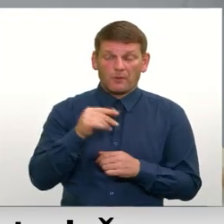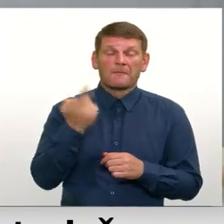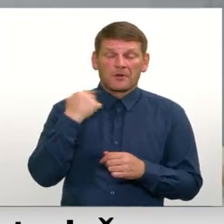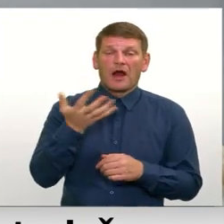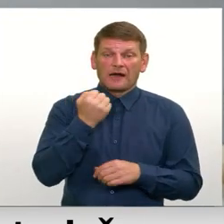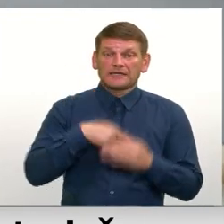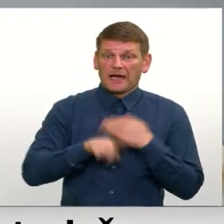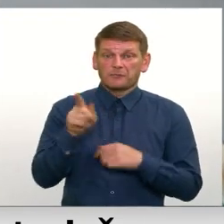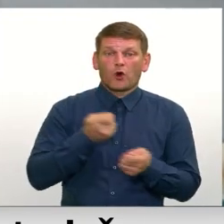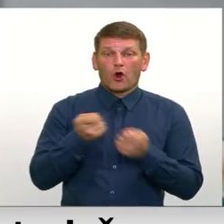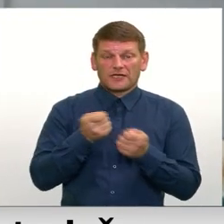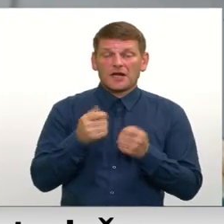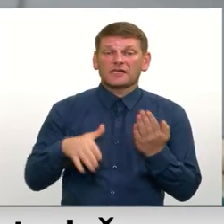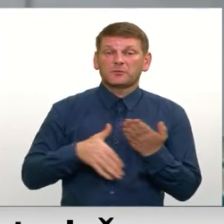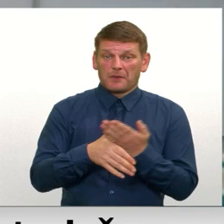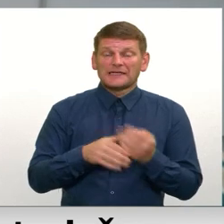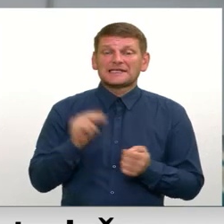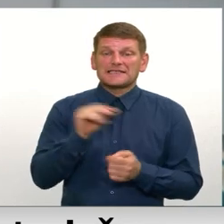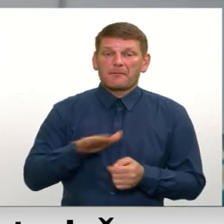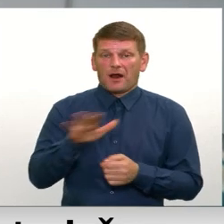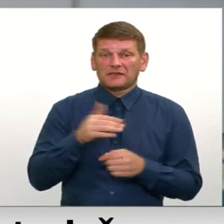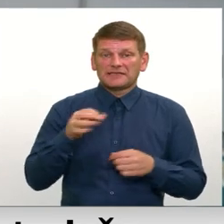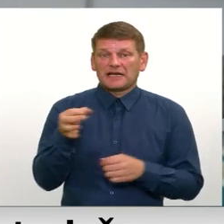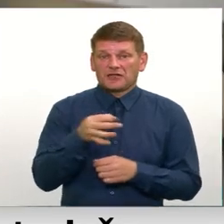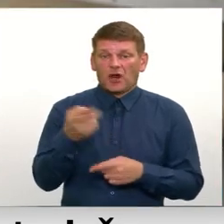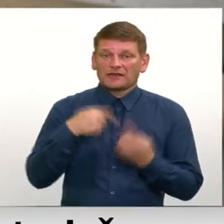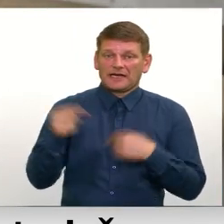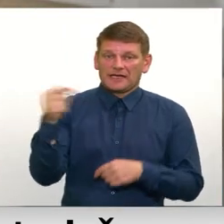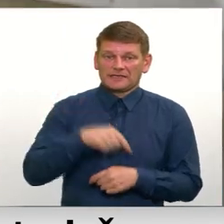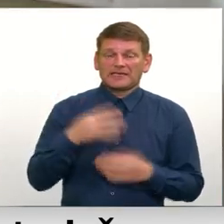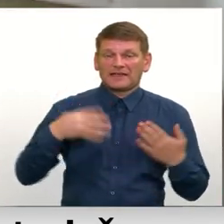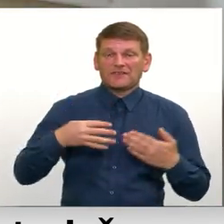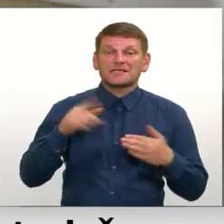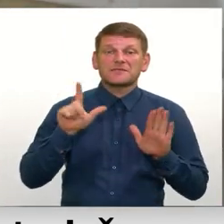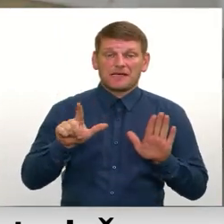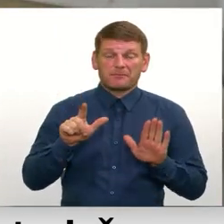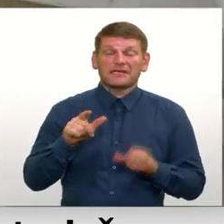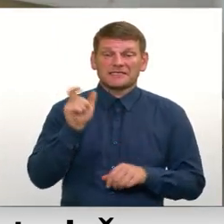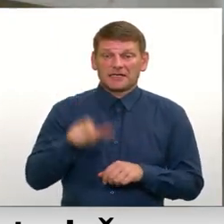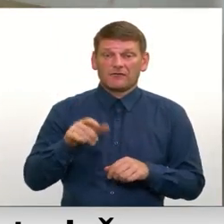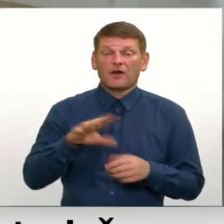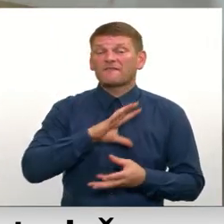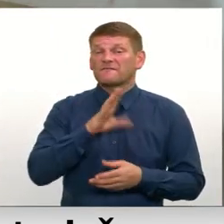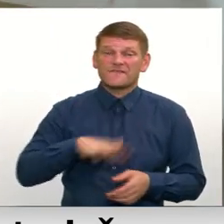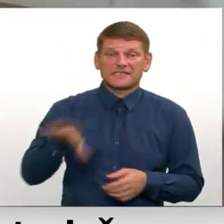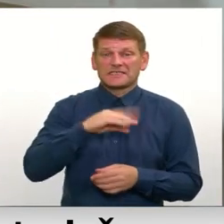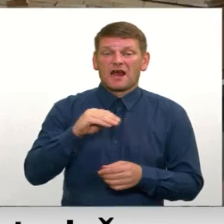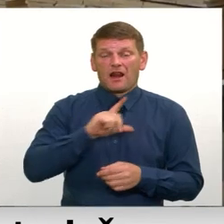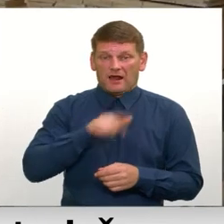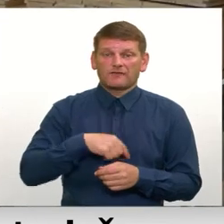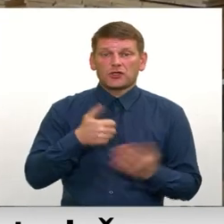emigrantu koordinātoru palīdzību Zemgals reģionā atgriezās 97 cilvēki, bet visā Latvijā 600.